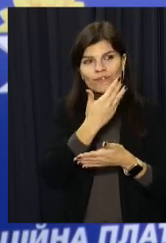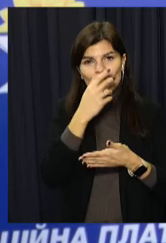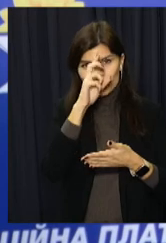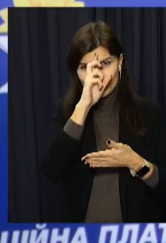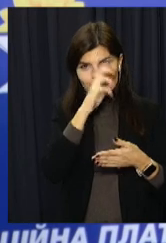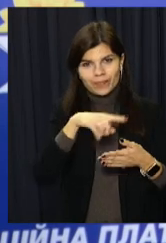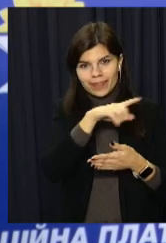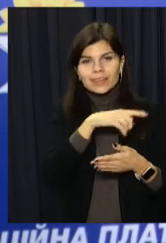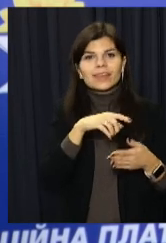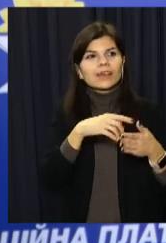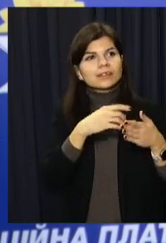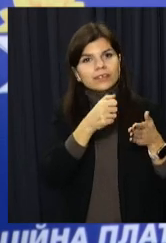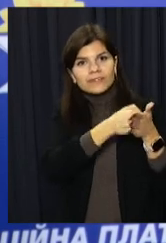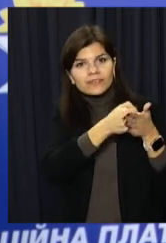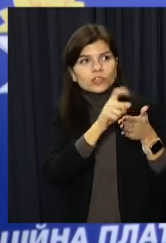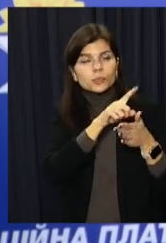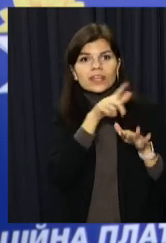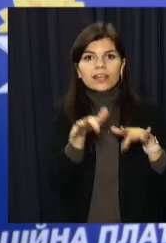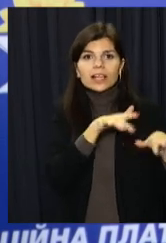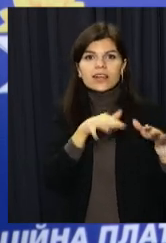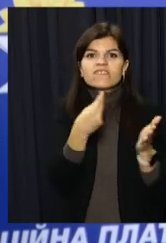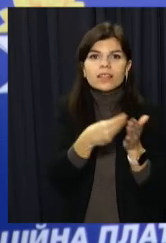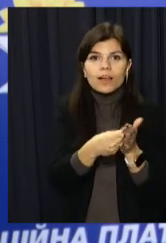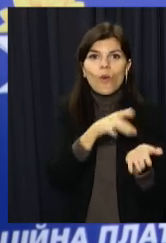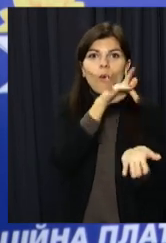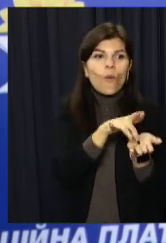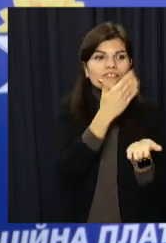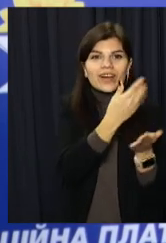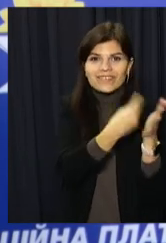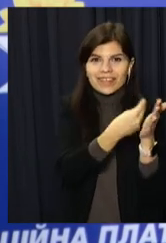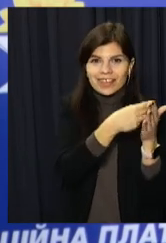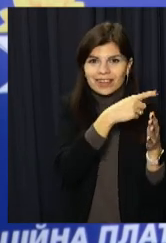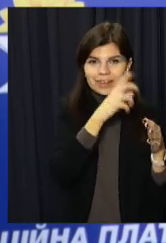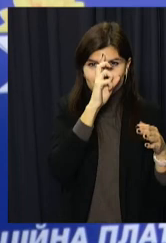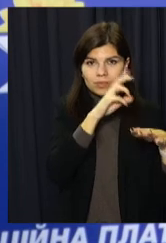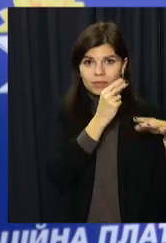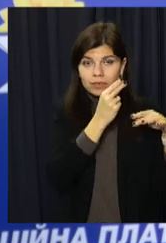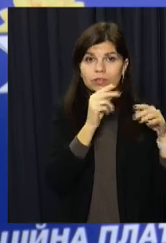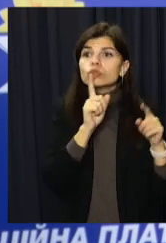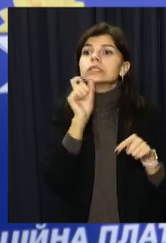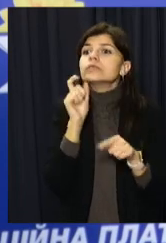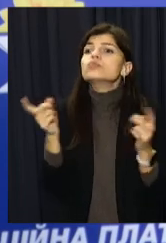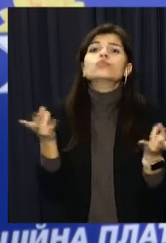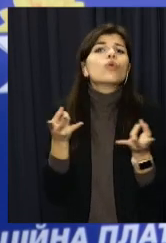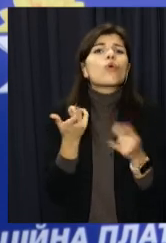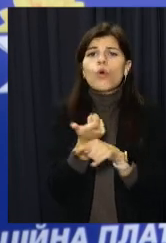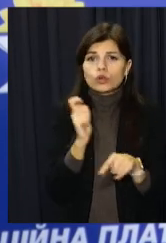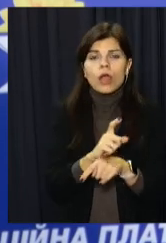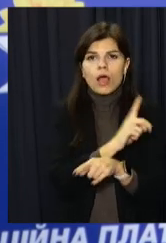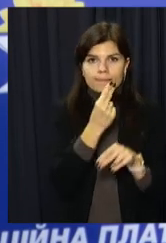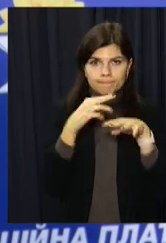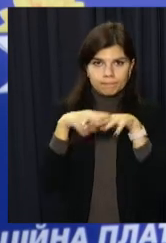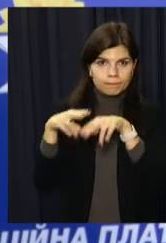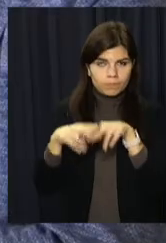діяльність міської власті, щоб міські фінанси були направлені на рішення тих задач, які необхідні саме